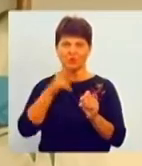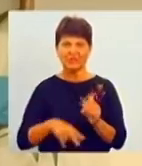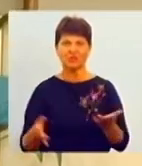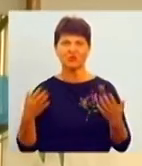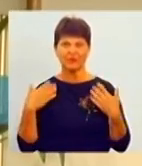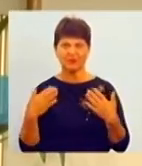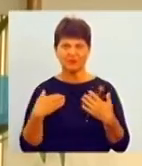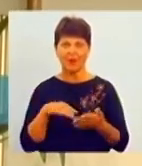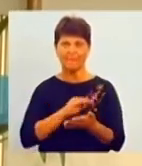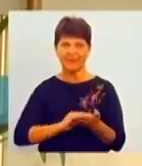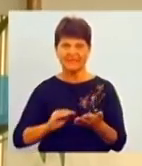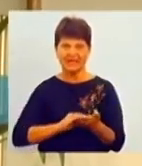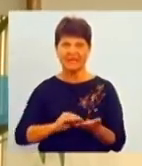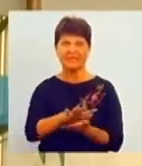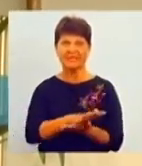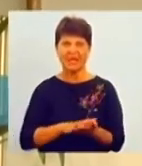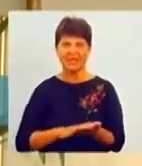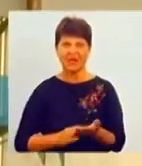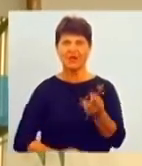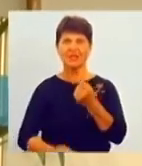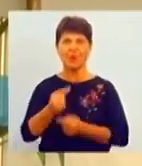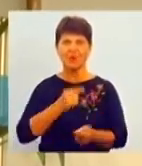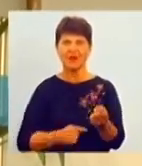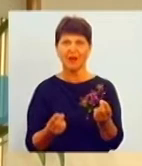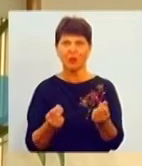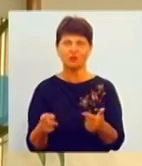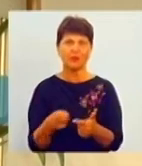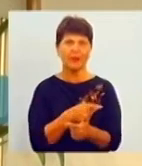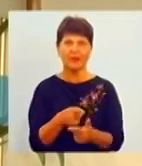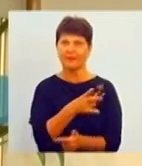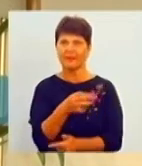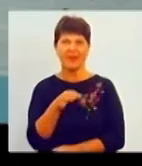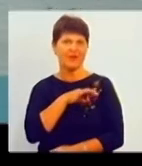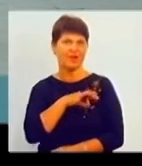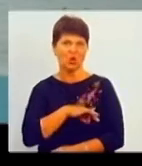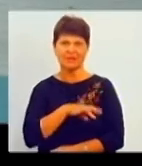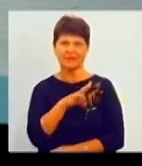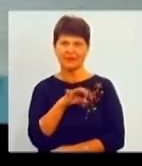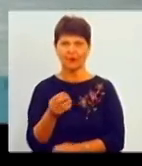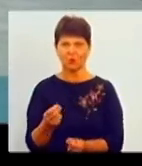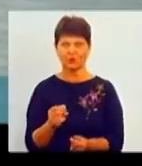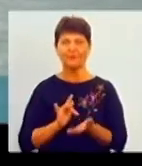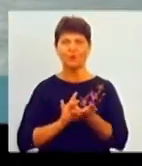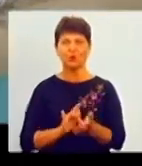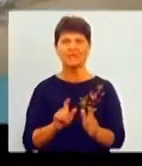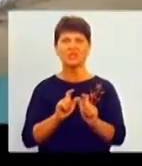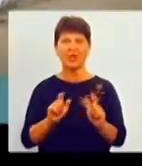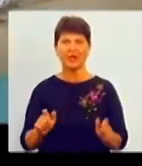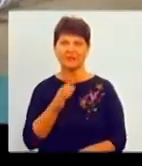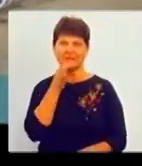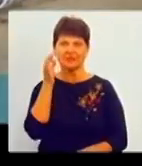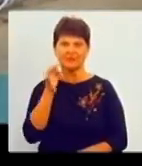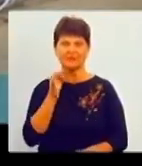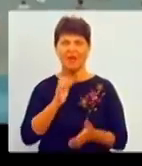писали заяви на повернення коштів або невикористані кошти. У туристичній агенції говорять, саме через